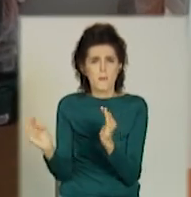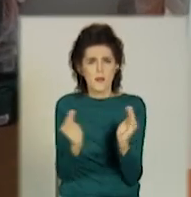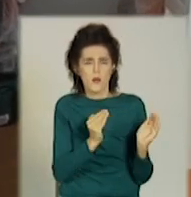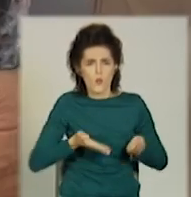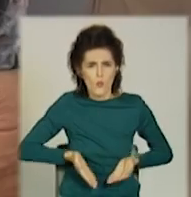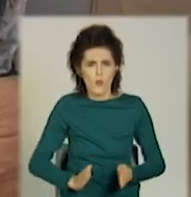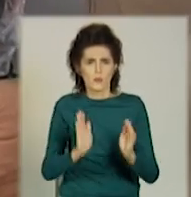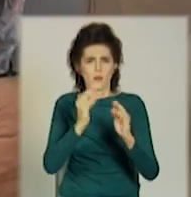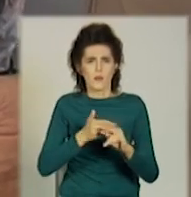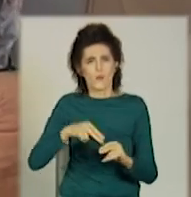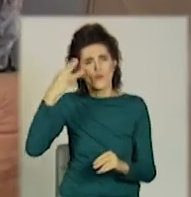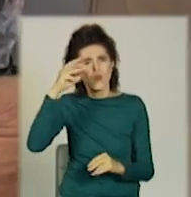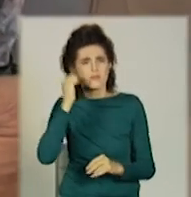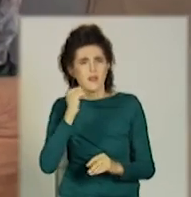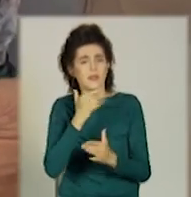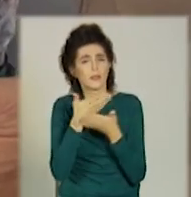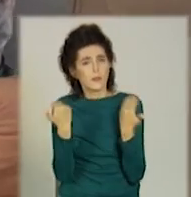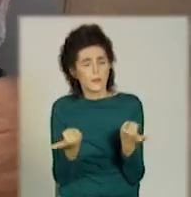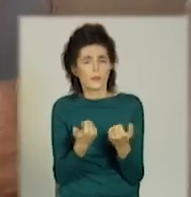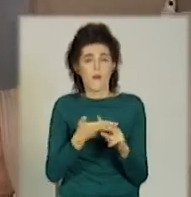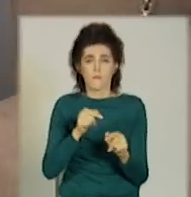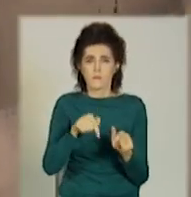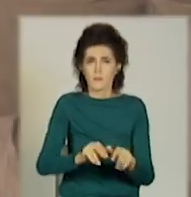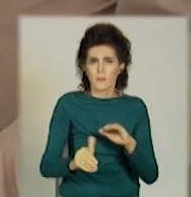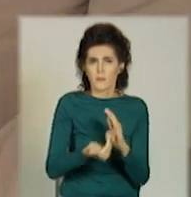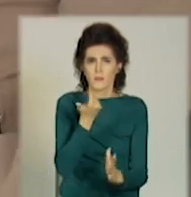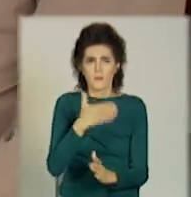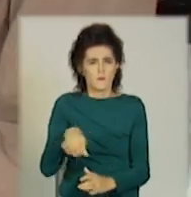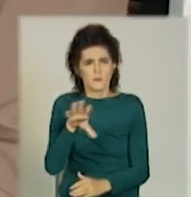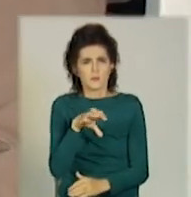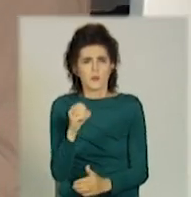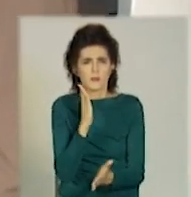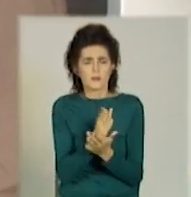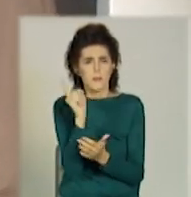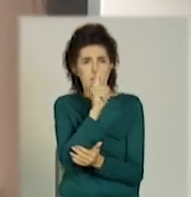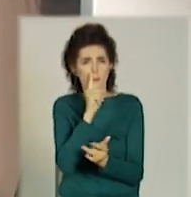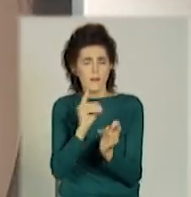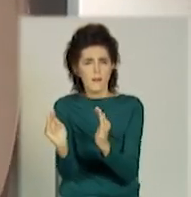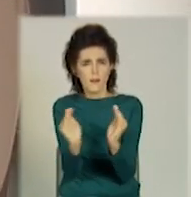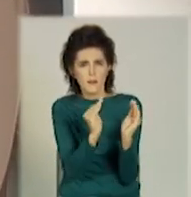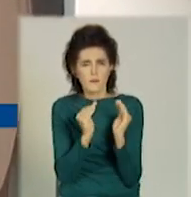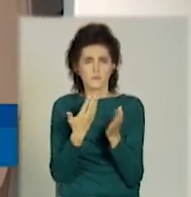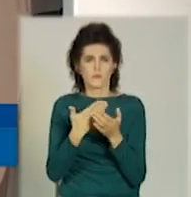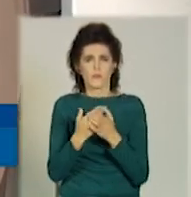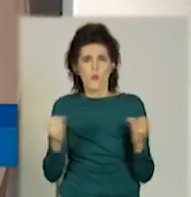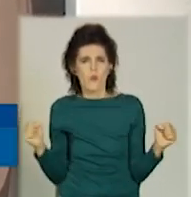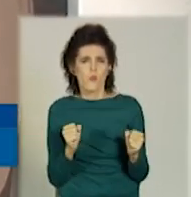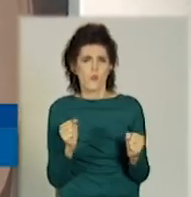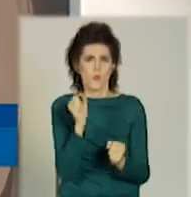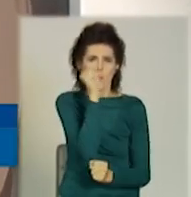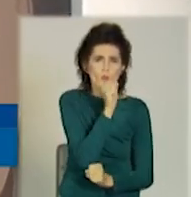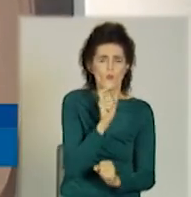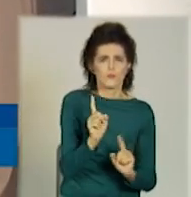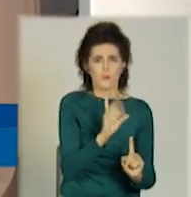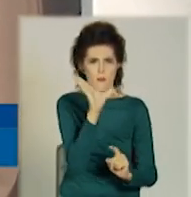його немає в застарілих вазах і газелях. Можна самих маленьких діток в холодний період часу